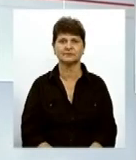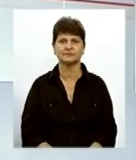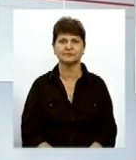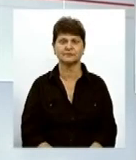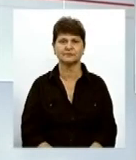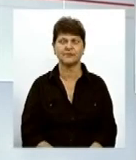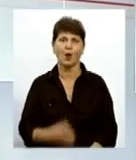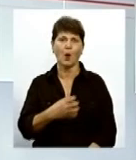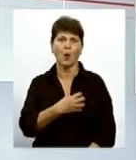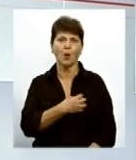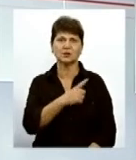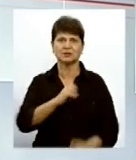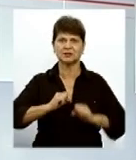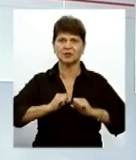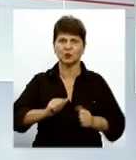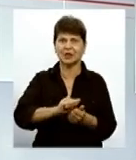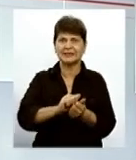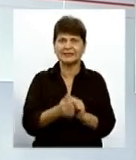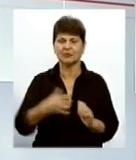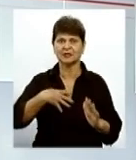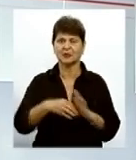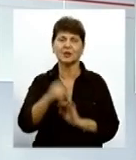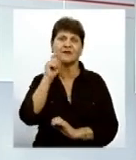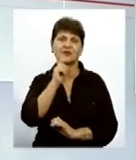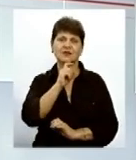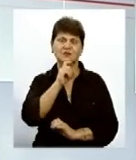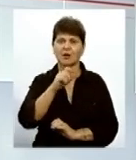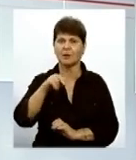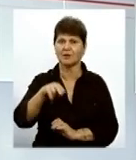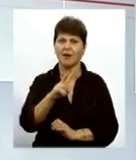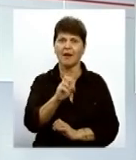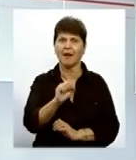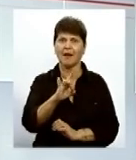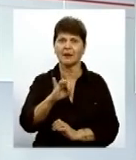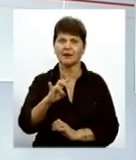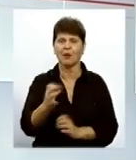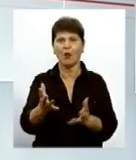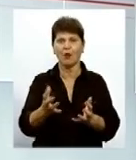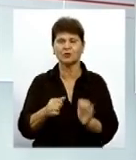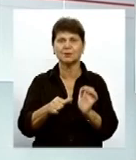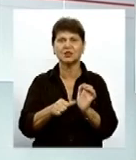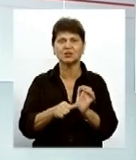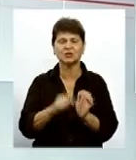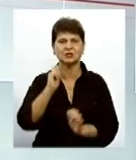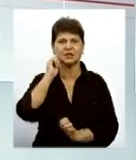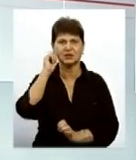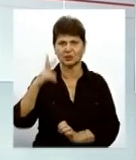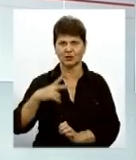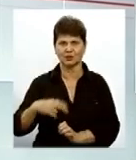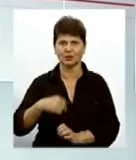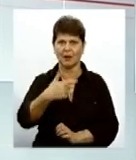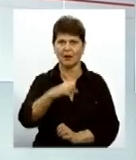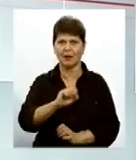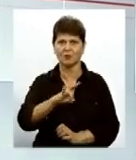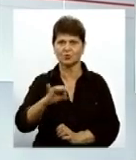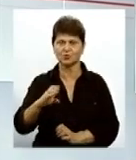Орден за мужність замість загиблого вінничанина Павла Корнелюка сьогодні отримала його 6-річна дочка Гануся.